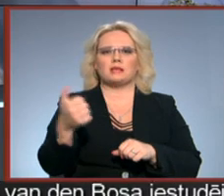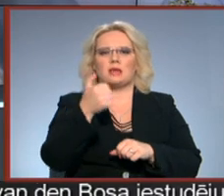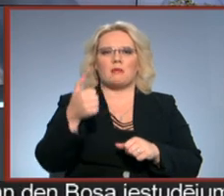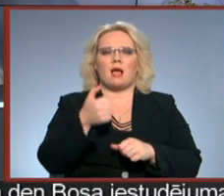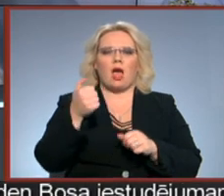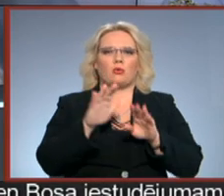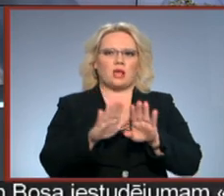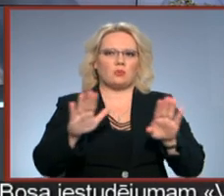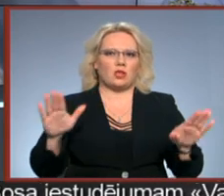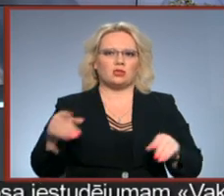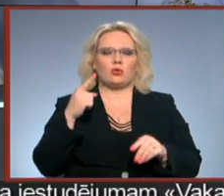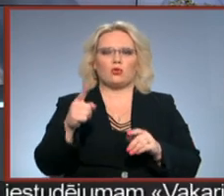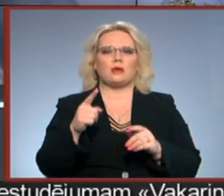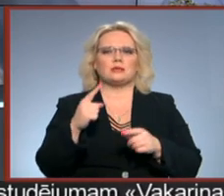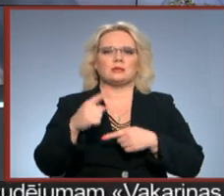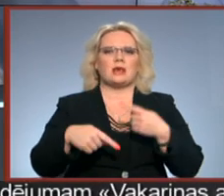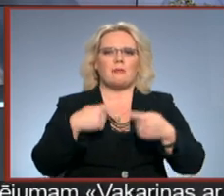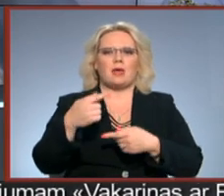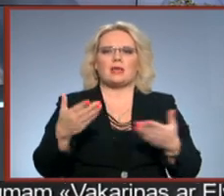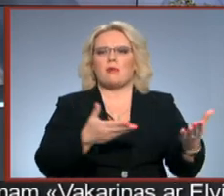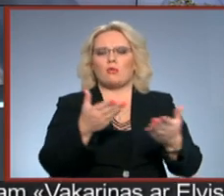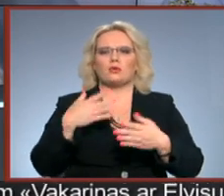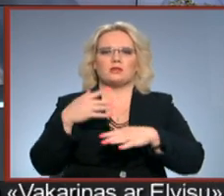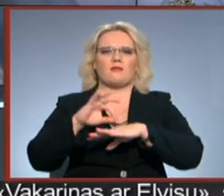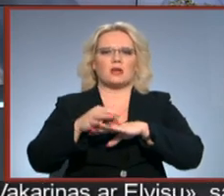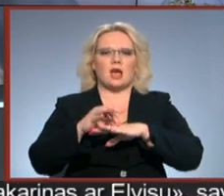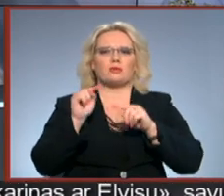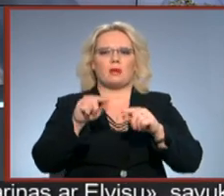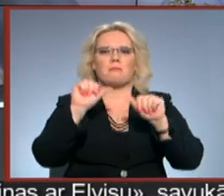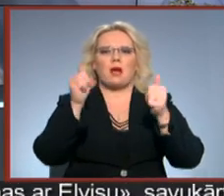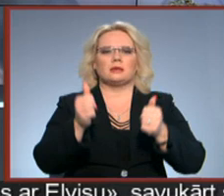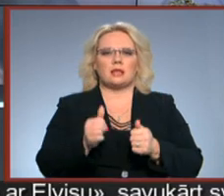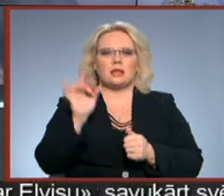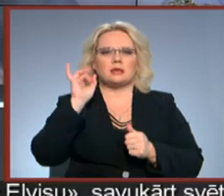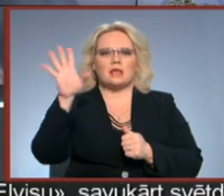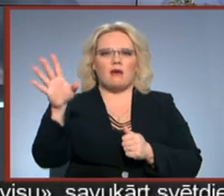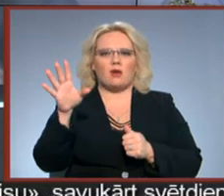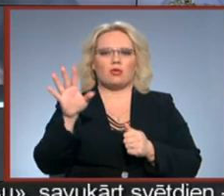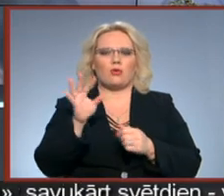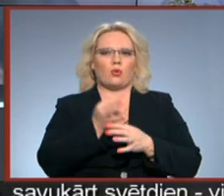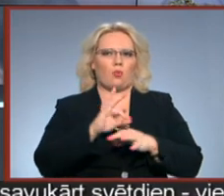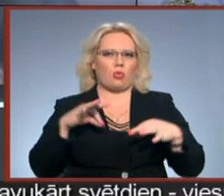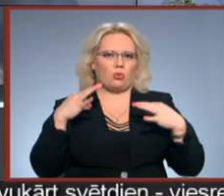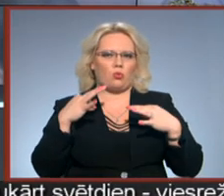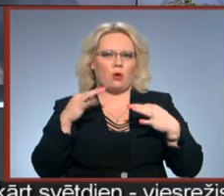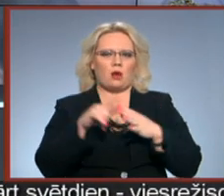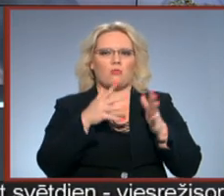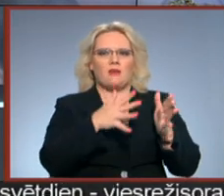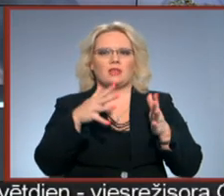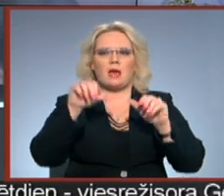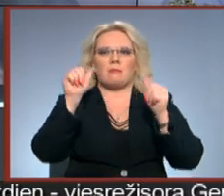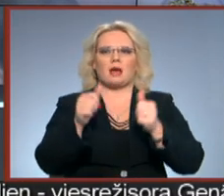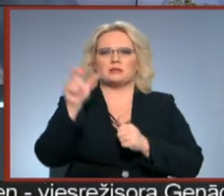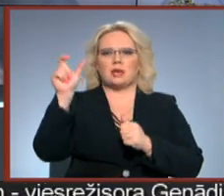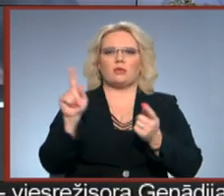pirmajiem apmeklētājiem bija iespēja samainīt jebkuru savu gredzenu pret mākslinieka slavano Mispigī rotu, lai kas tas arī nebūtu ar provokatīvo mākslinieku